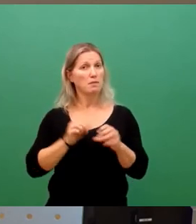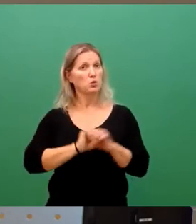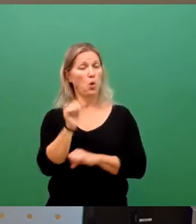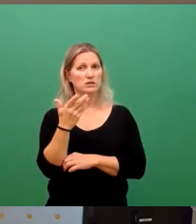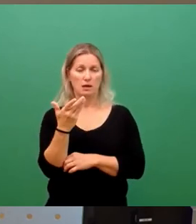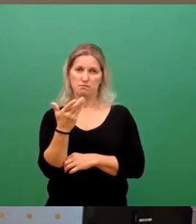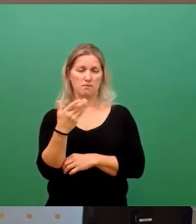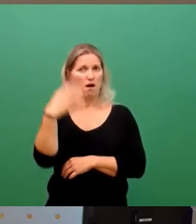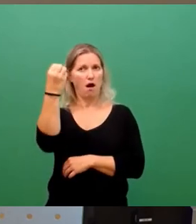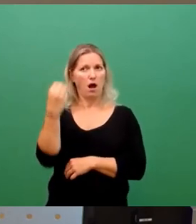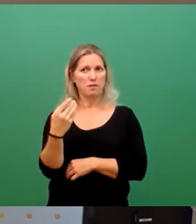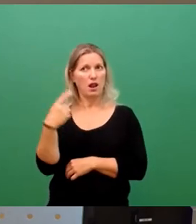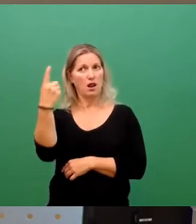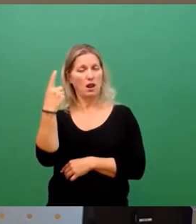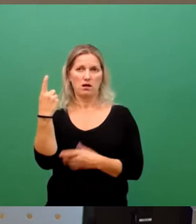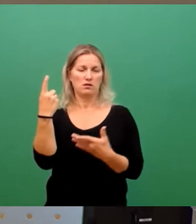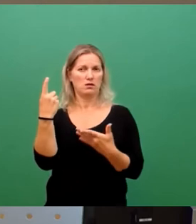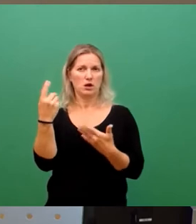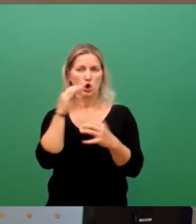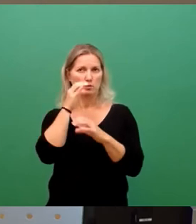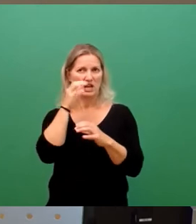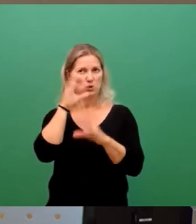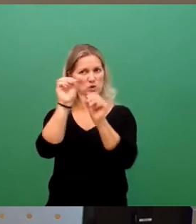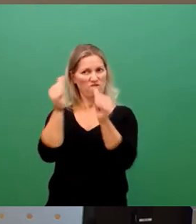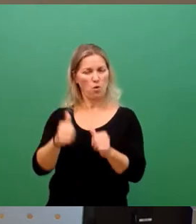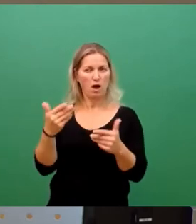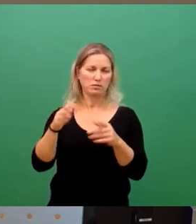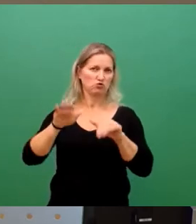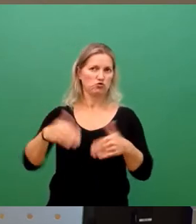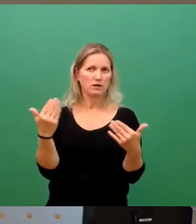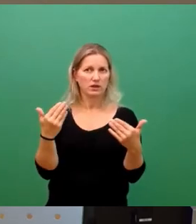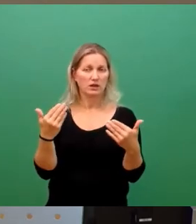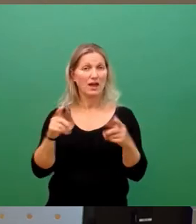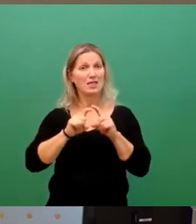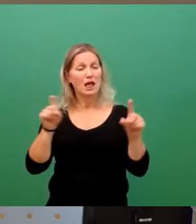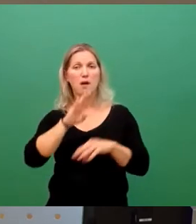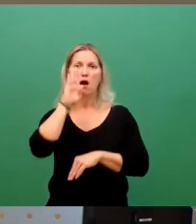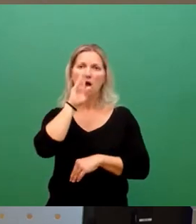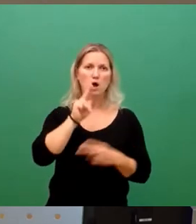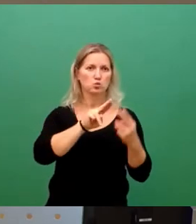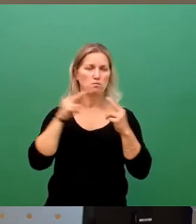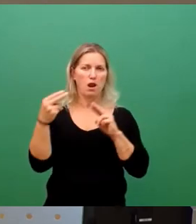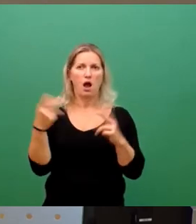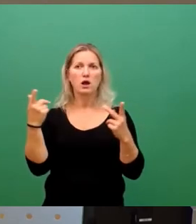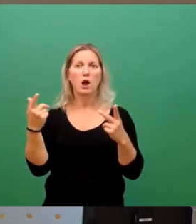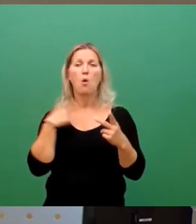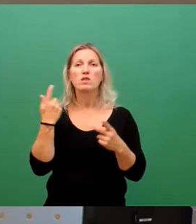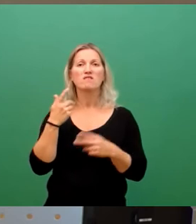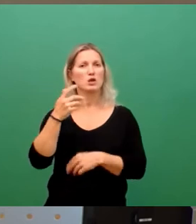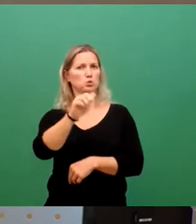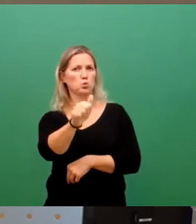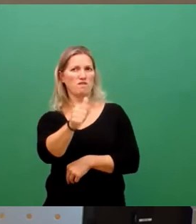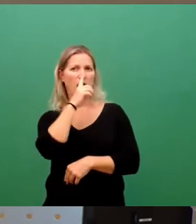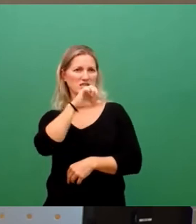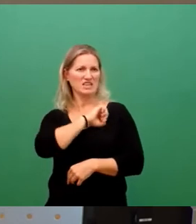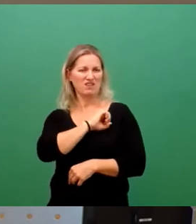der Ampel ist eine reine Katastrophe. Wer das Gemetzel rund um die Gasumlage oder eine Abschöpfung von Zufallsgewinnen beobachtet, der